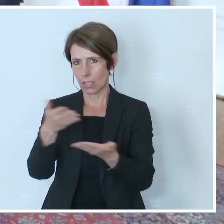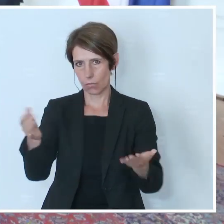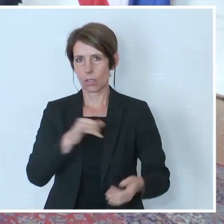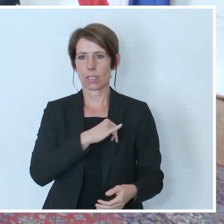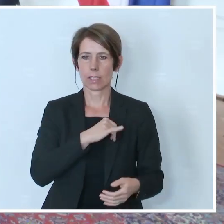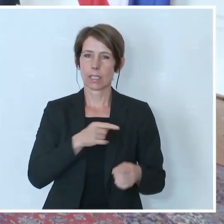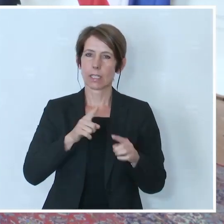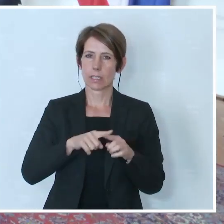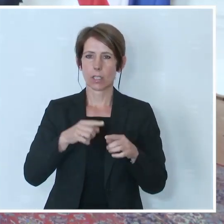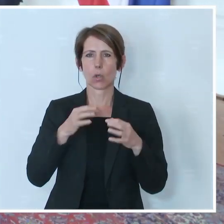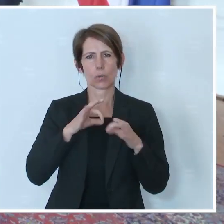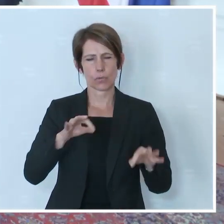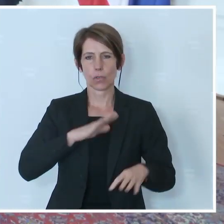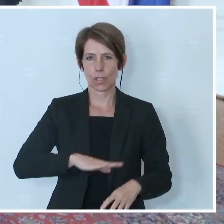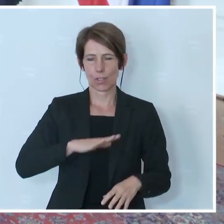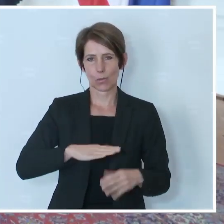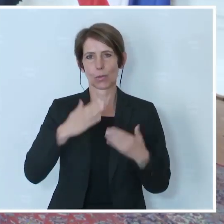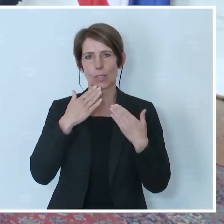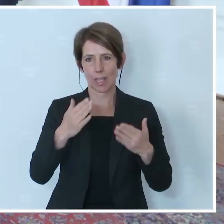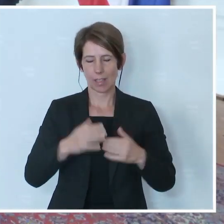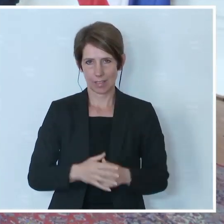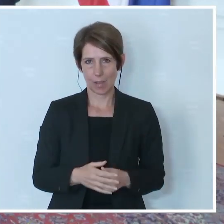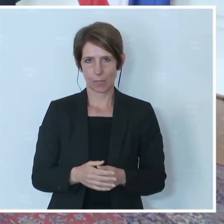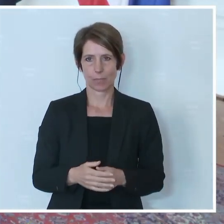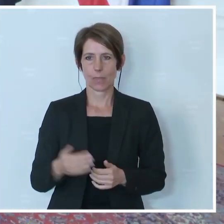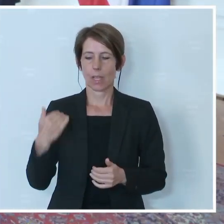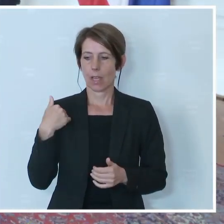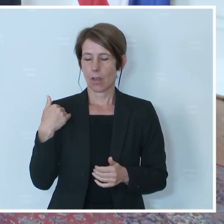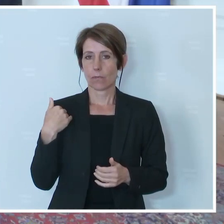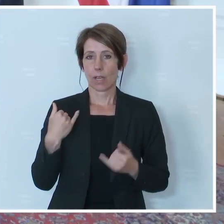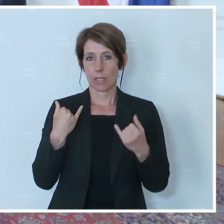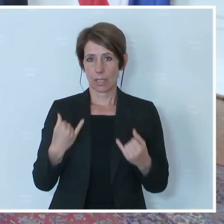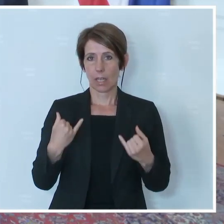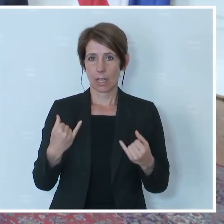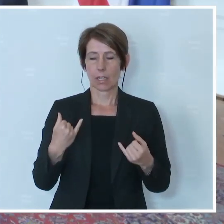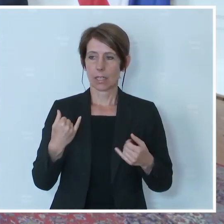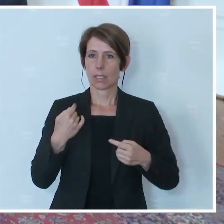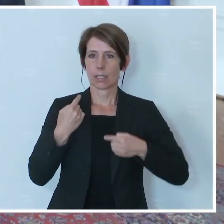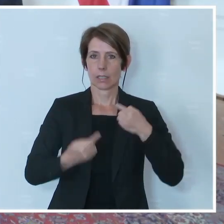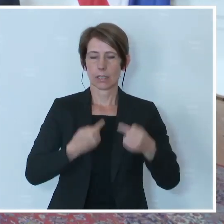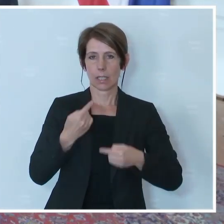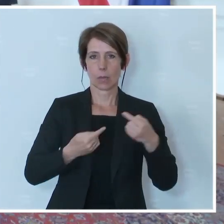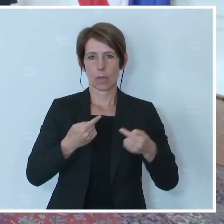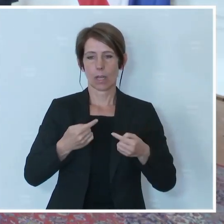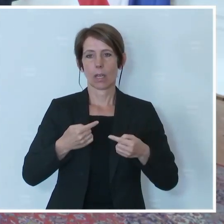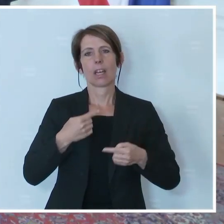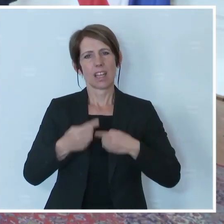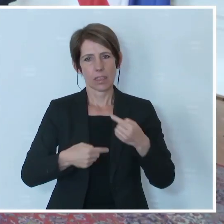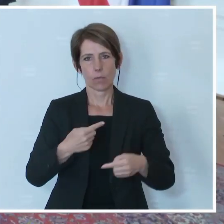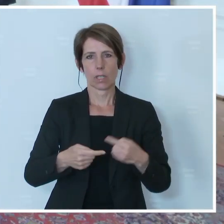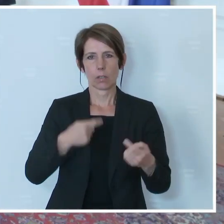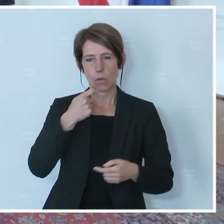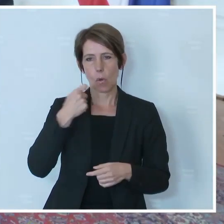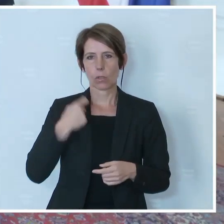haben wir gerade eine Kabinettssitzung zu den Entwicklungen in der Ukraine, zu den Folgen für